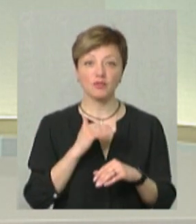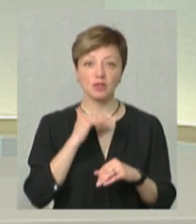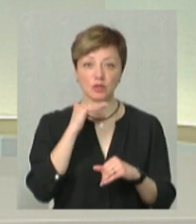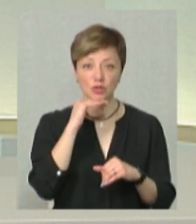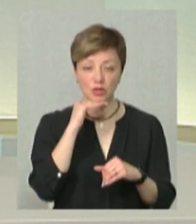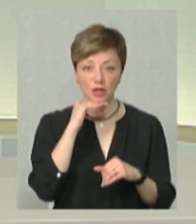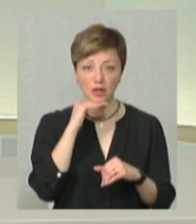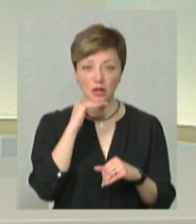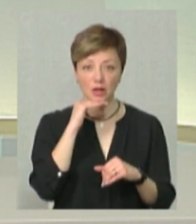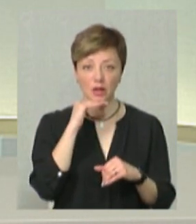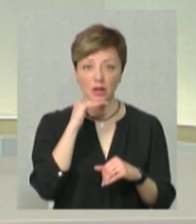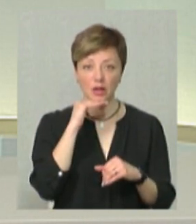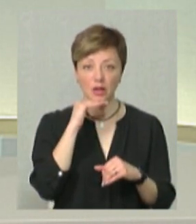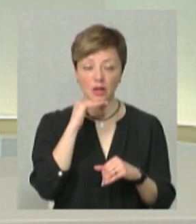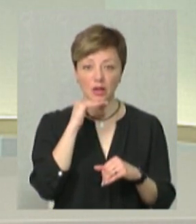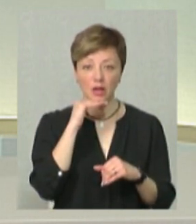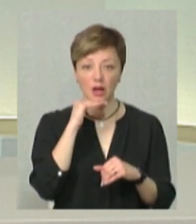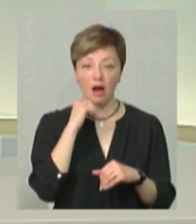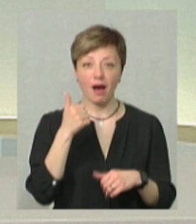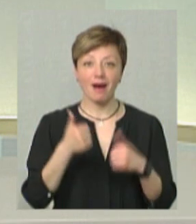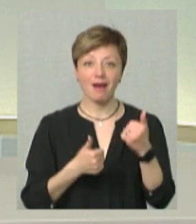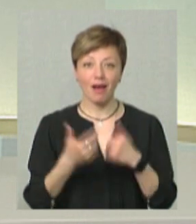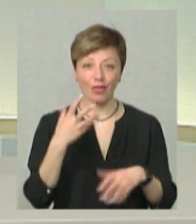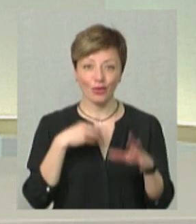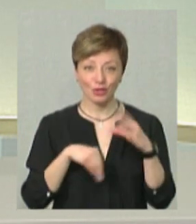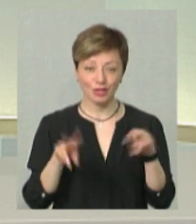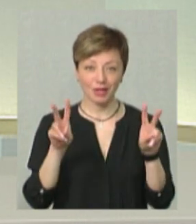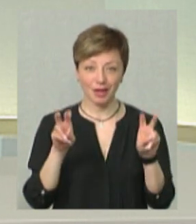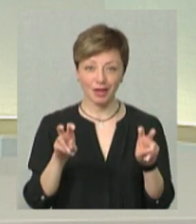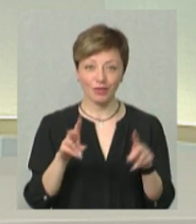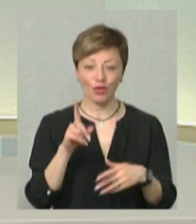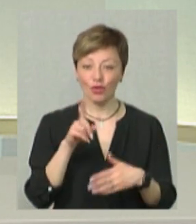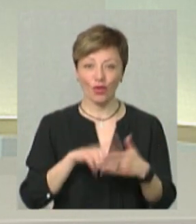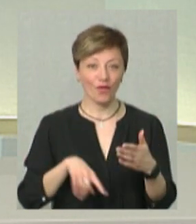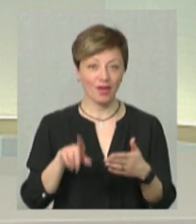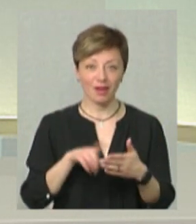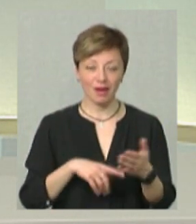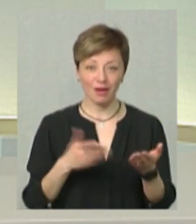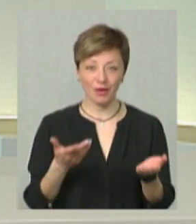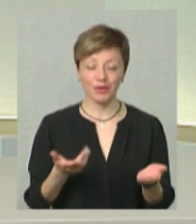грантажерів, котрим не довіряють,